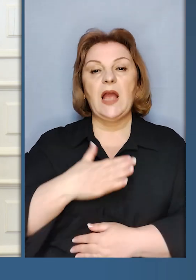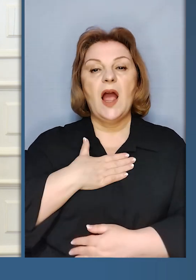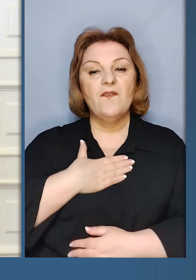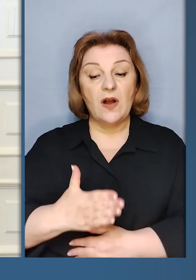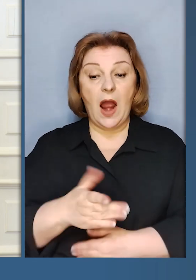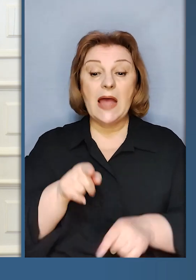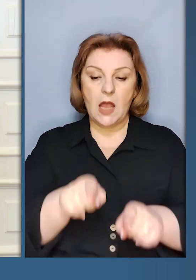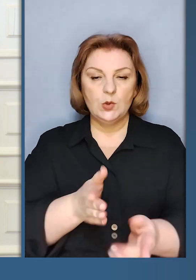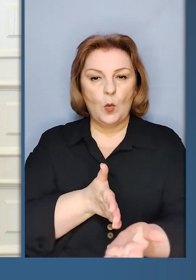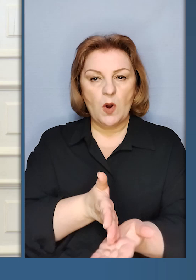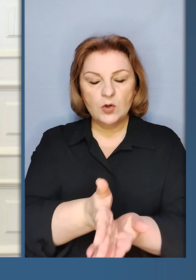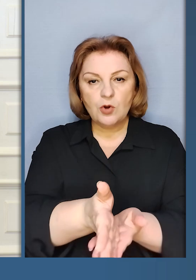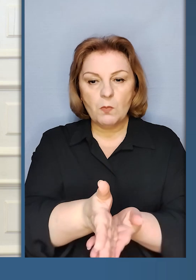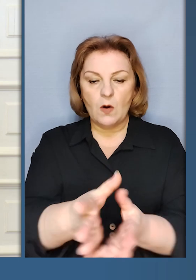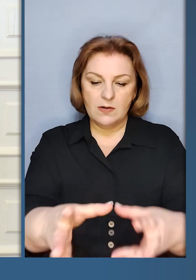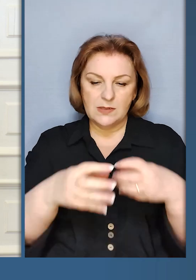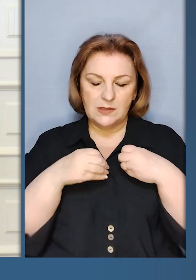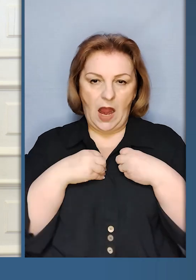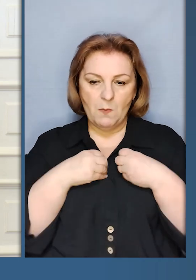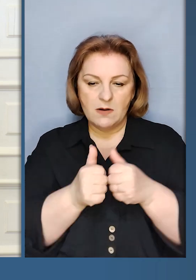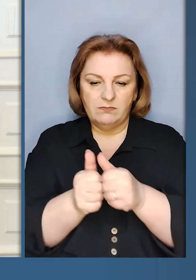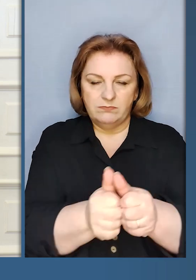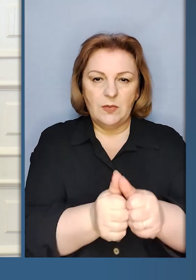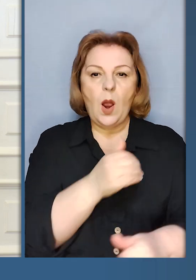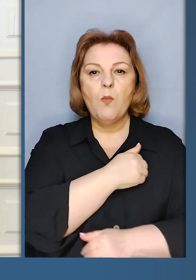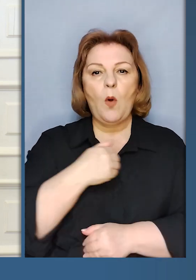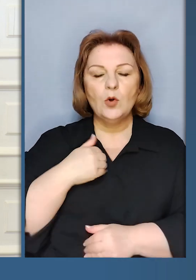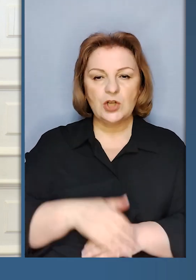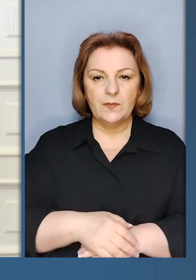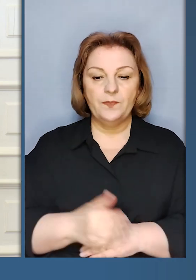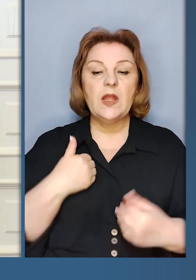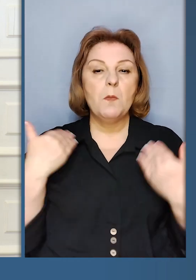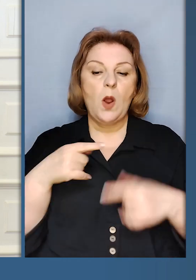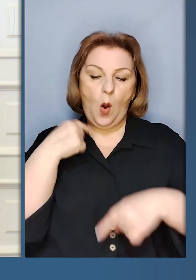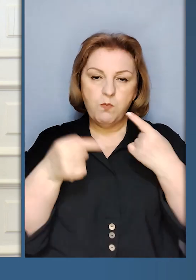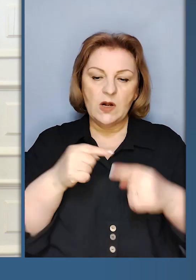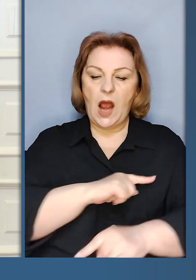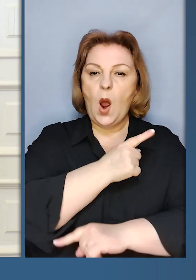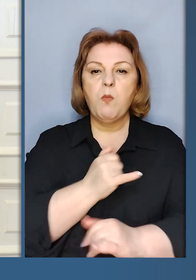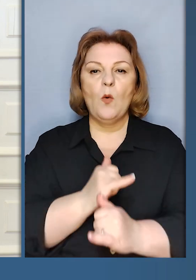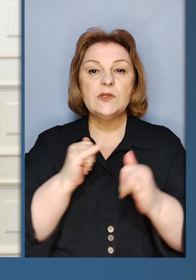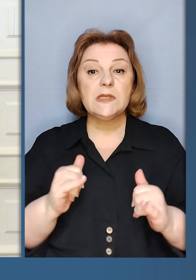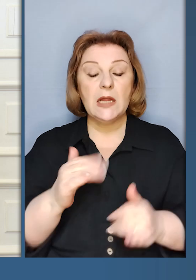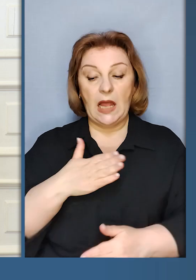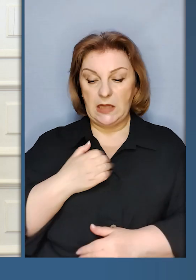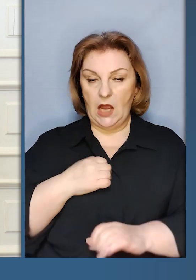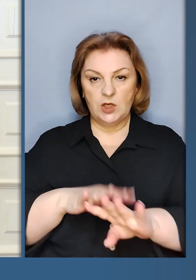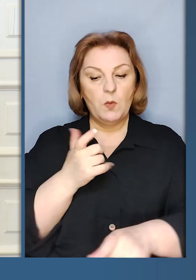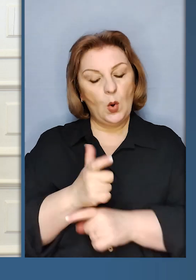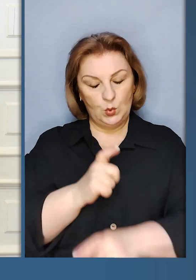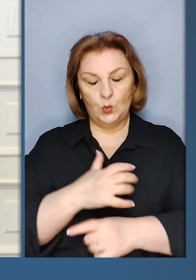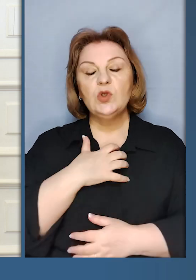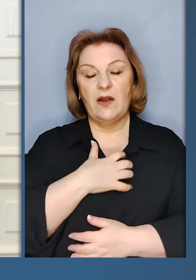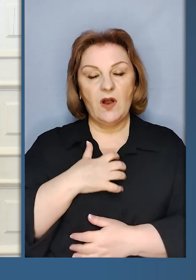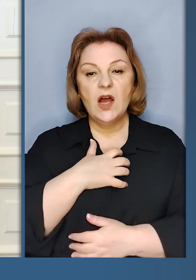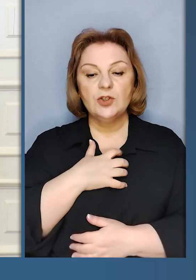І я вдячний, що на цьому шляху з нами Польща. Ми обговорили посилення нашої армії. І